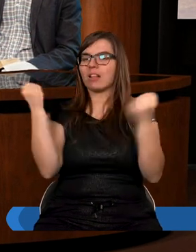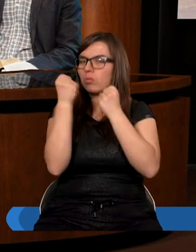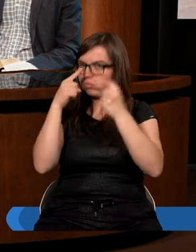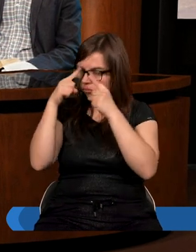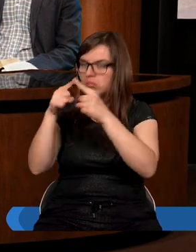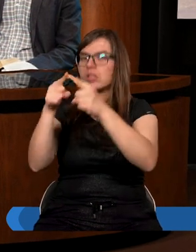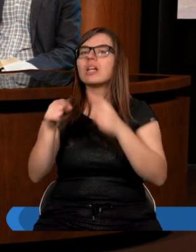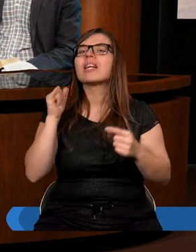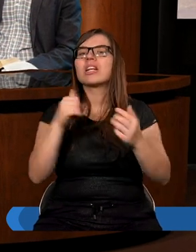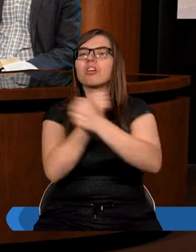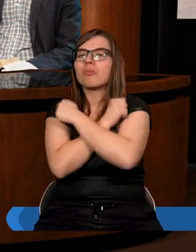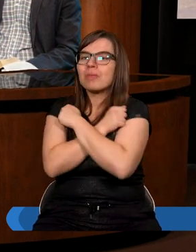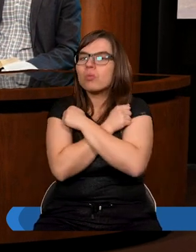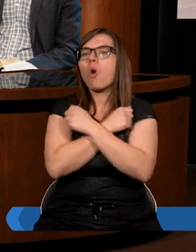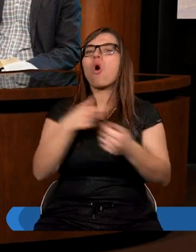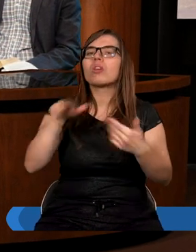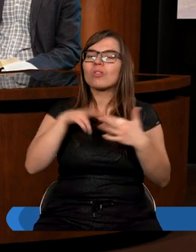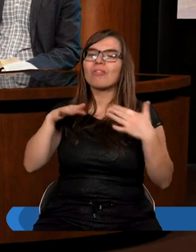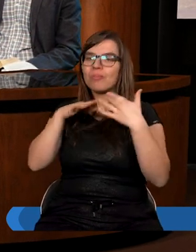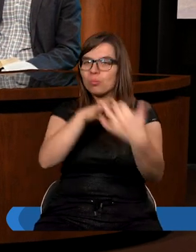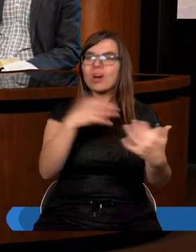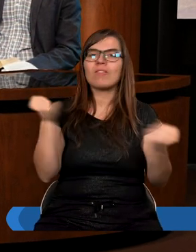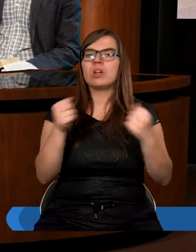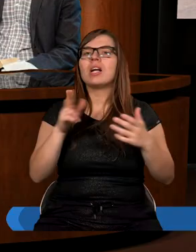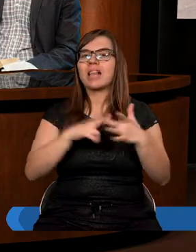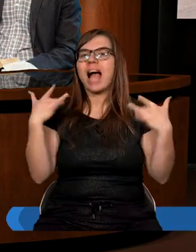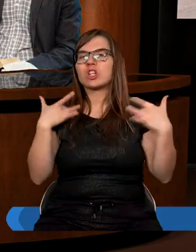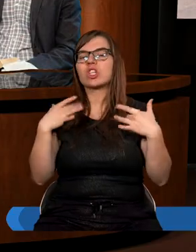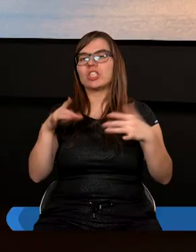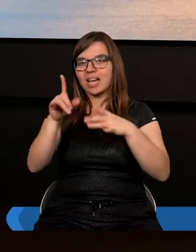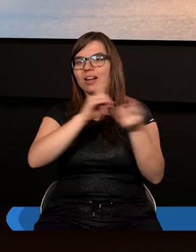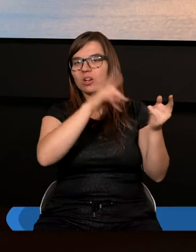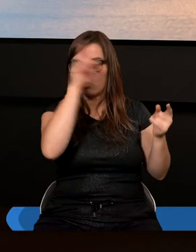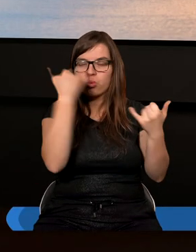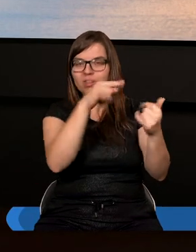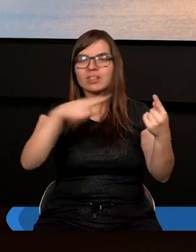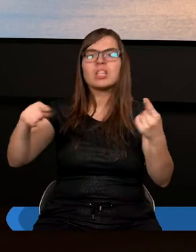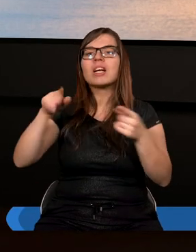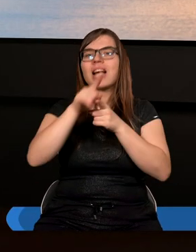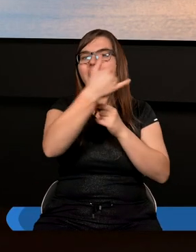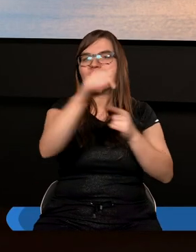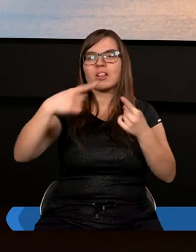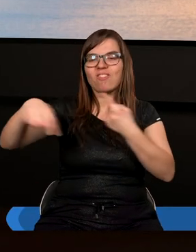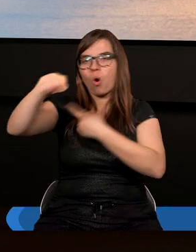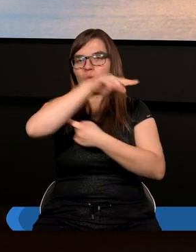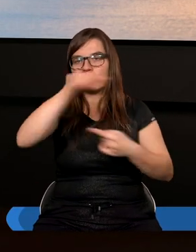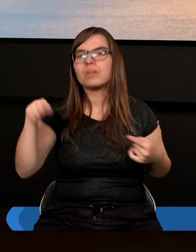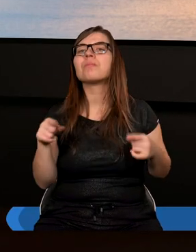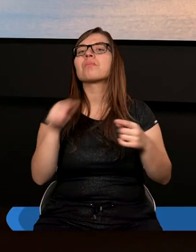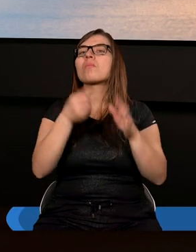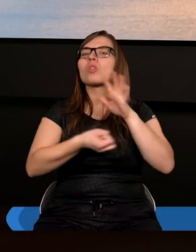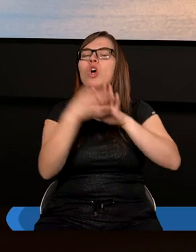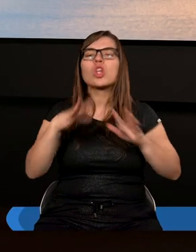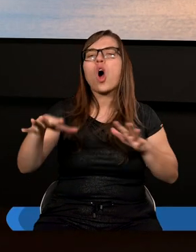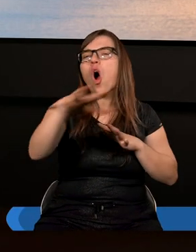wywierał też dobry wpływ na ludzi, którzy byli wokół Niego. I drodzy, kiedy myślimy o